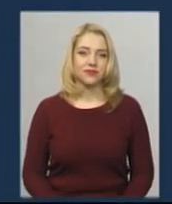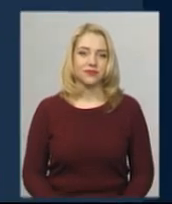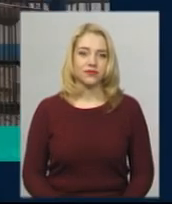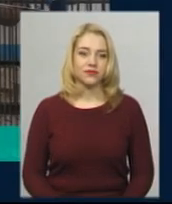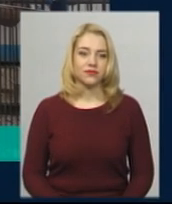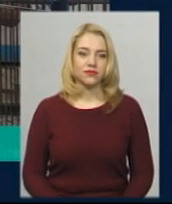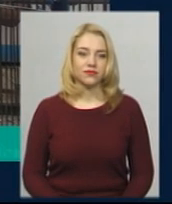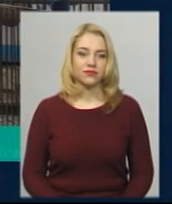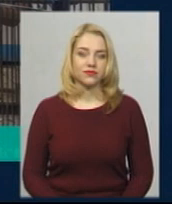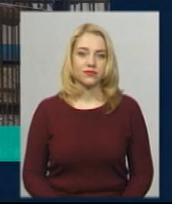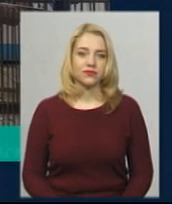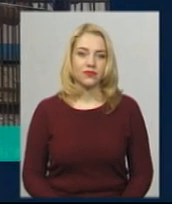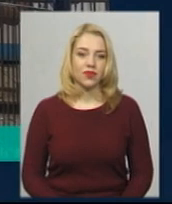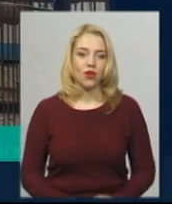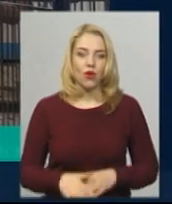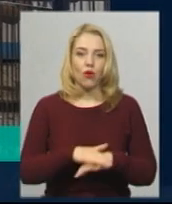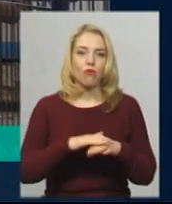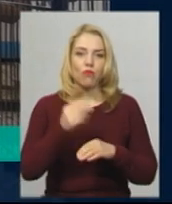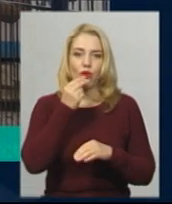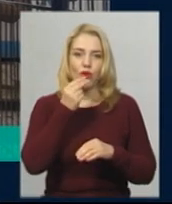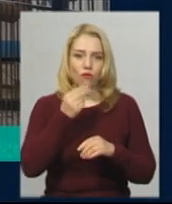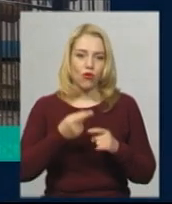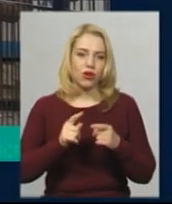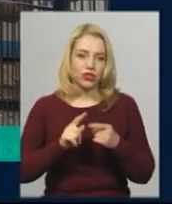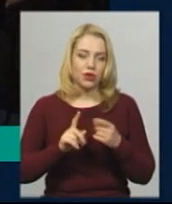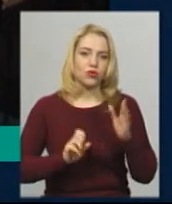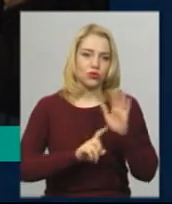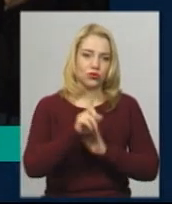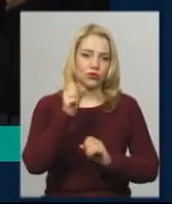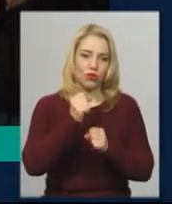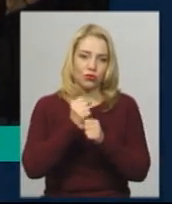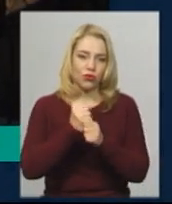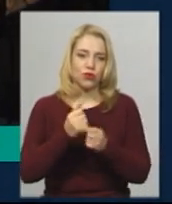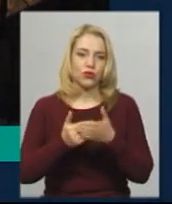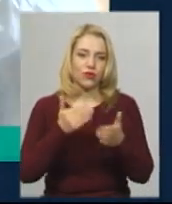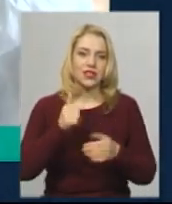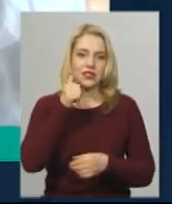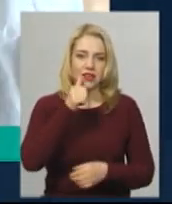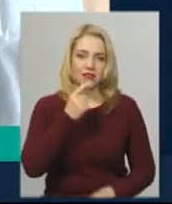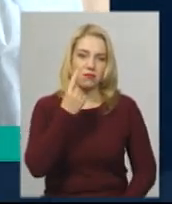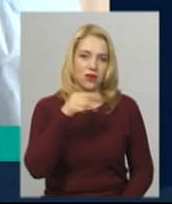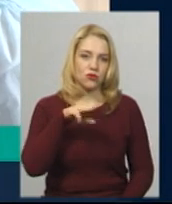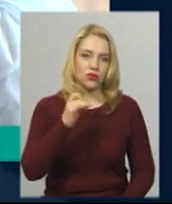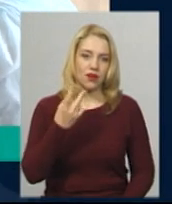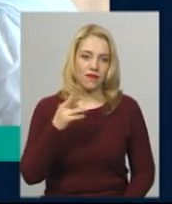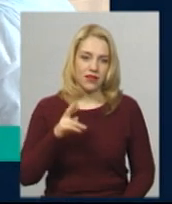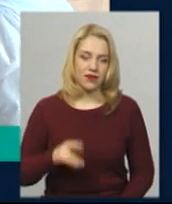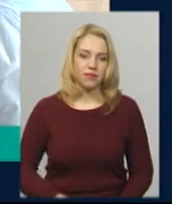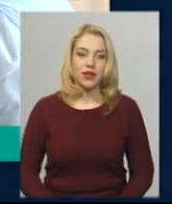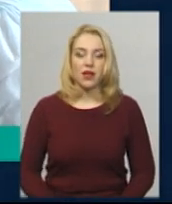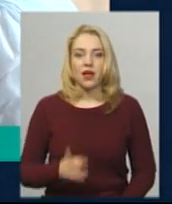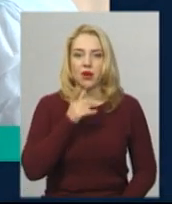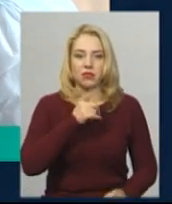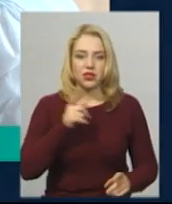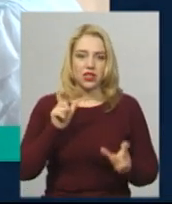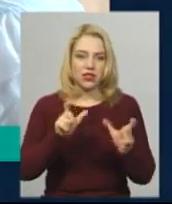Музика Продовольчі ринки Хмельницького розпочнуть роботу від завтра – 1 травня. Під час карантину на Хмельниччині